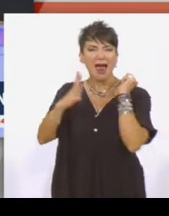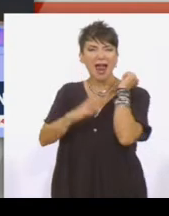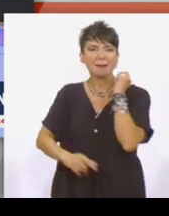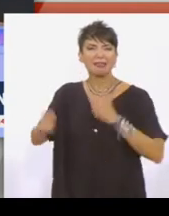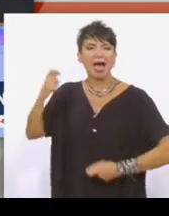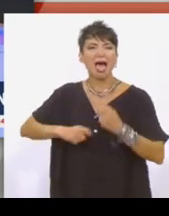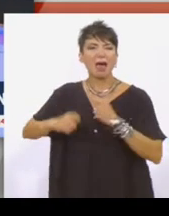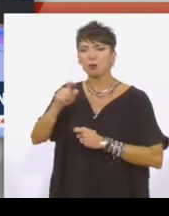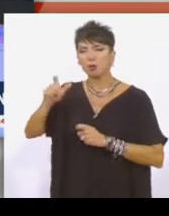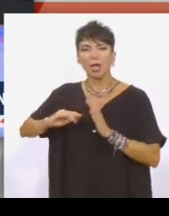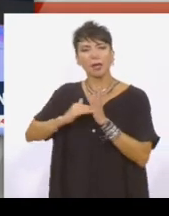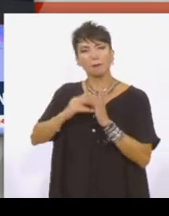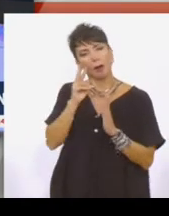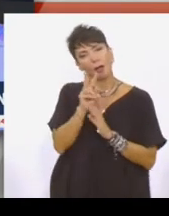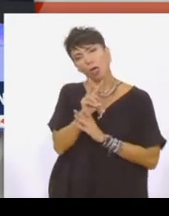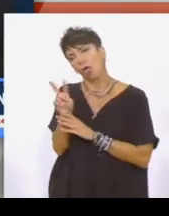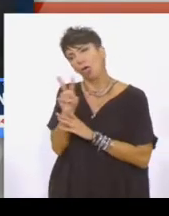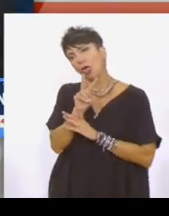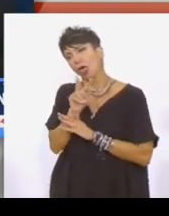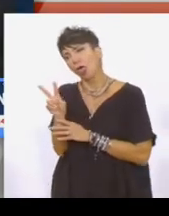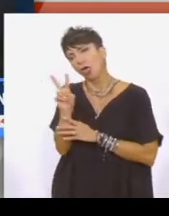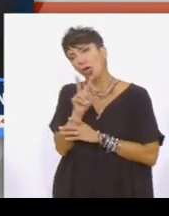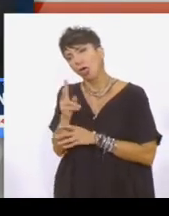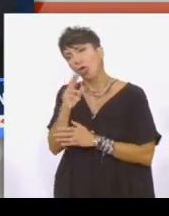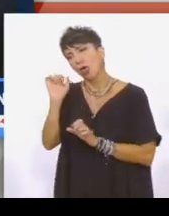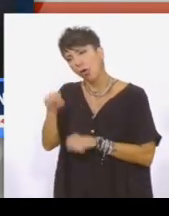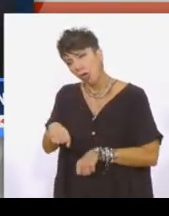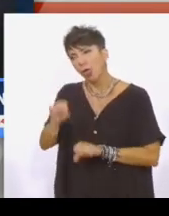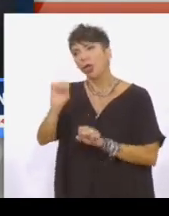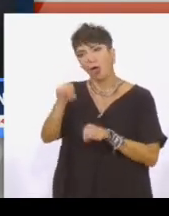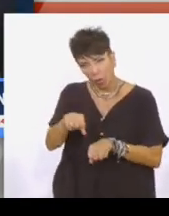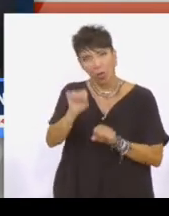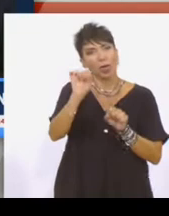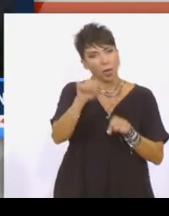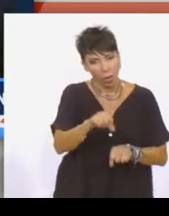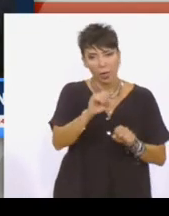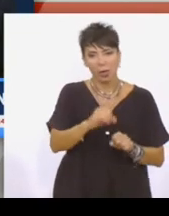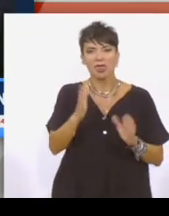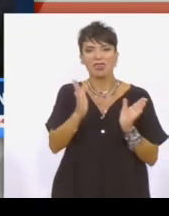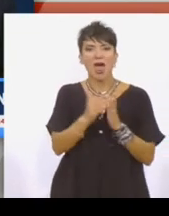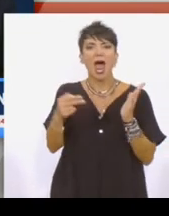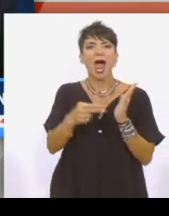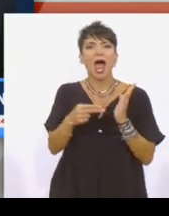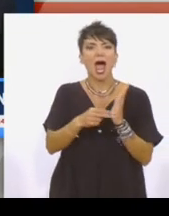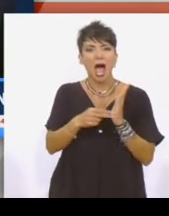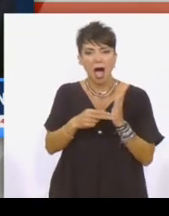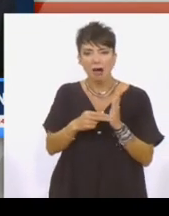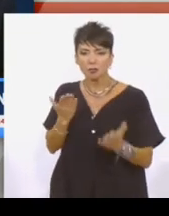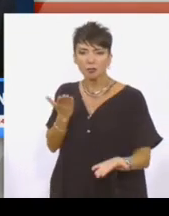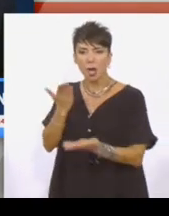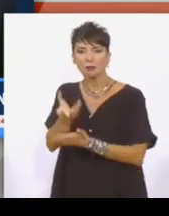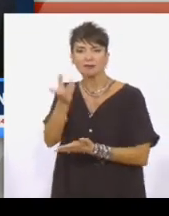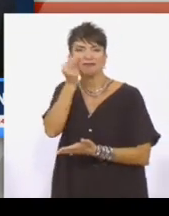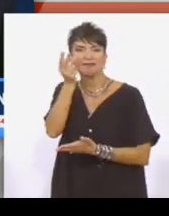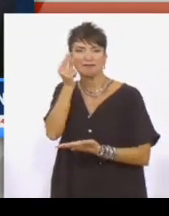οποίος τι κάνει, εγκρίνει ή όχι για λογαριασμό της Ελλάδας όλα αυτά τα εμπορικά σήματα. Ήταν 16 Αυγούστου λοιπόν όταν έγινε η αίτηση, το είδε,